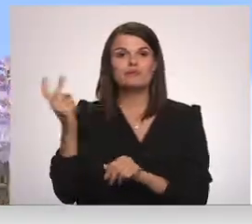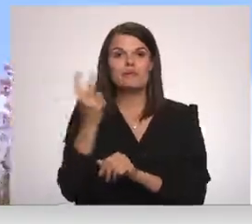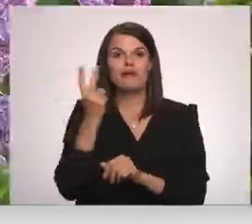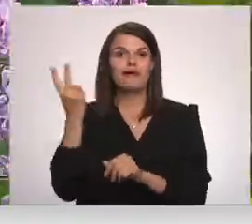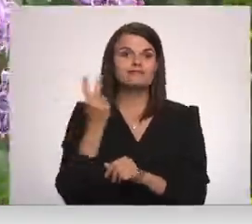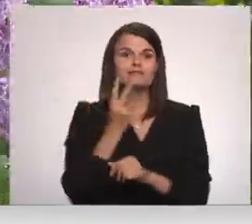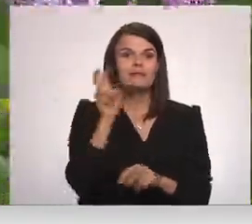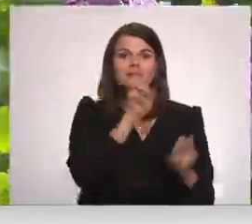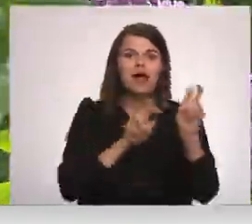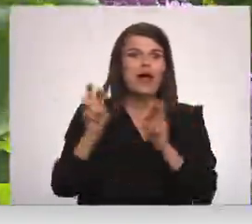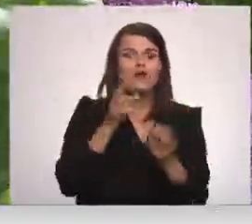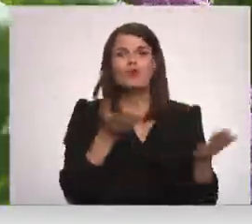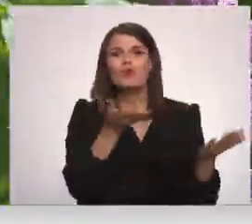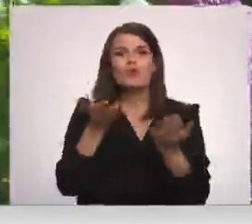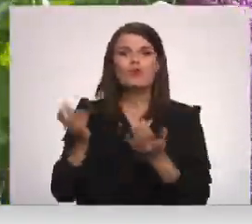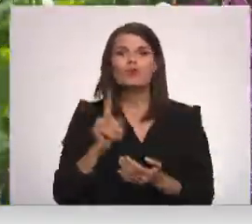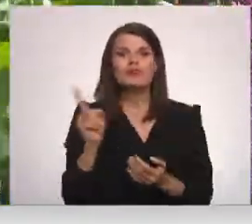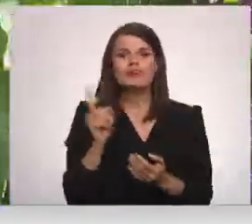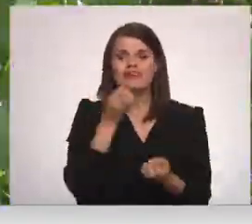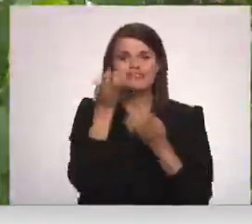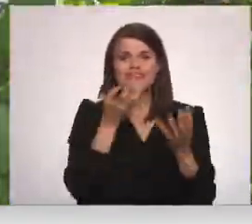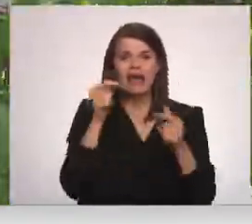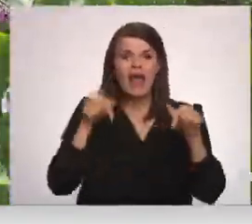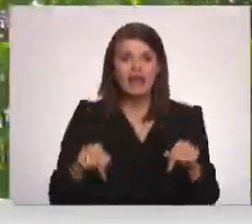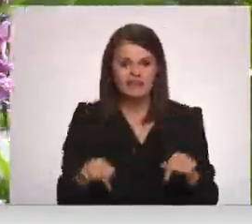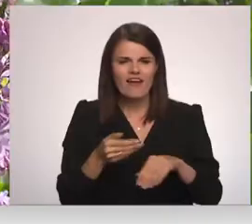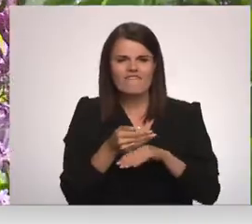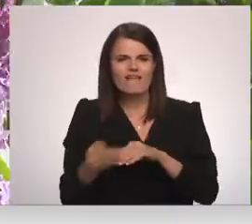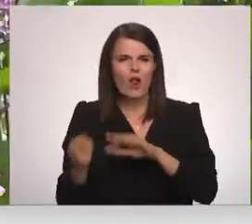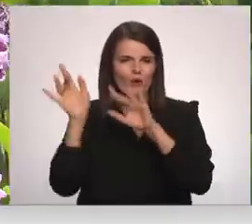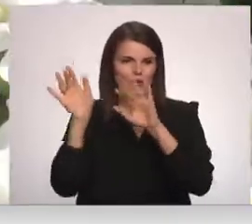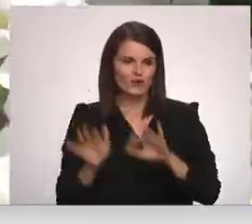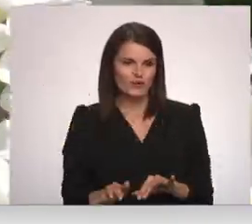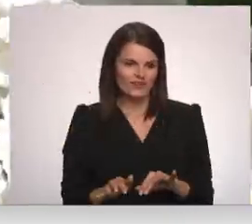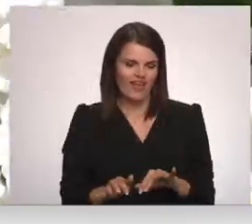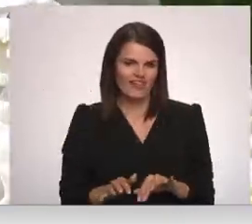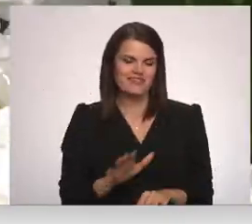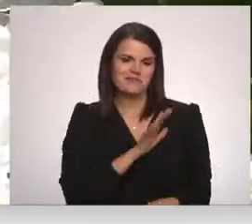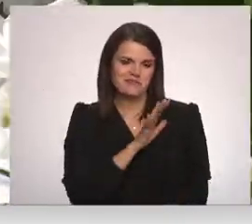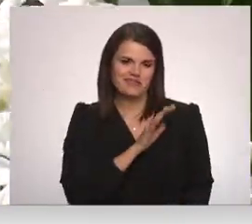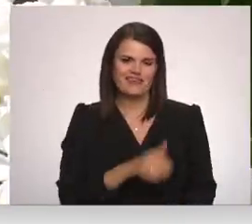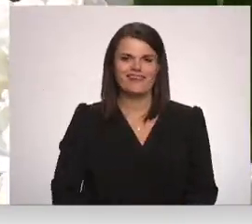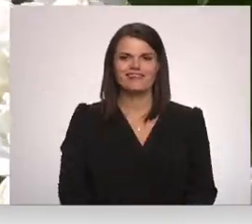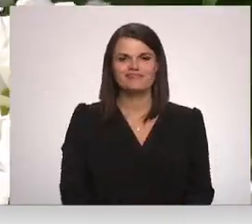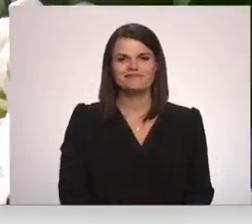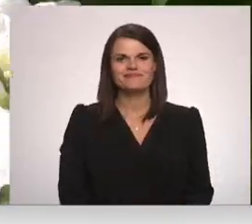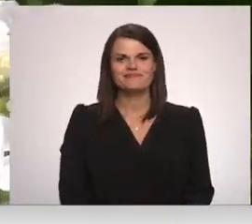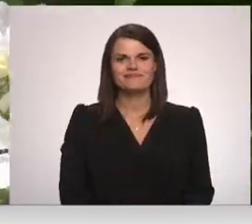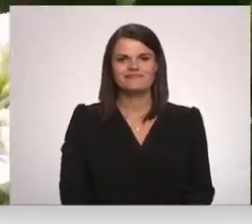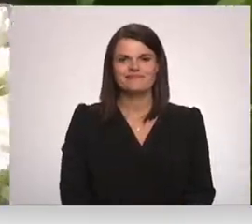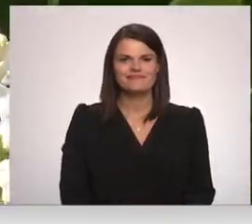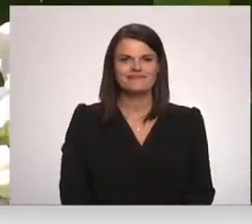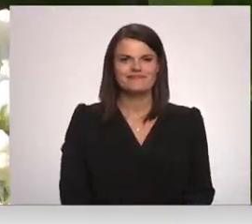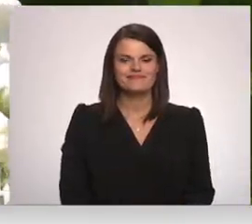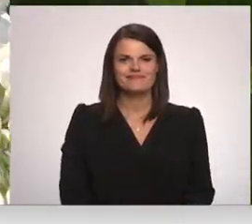izmisīgi meklējis ziedošos ceriņus šeit dobelē vēlu rudenī. Aiki īns Ivans Milovs, Latvijas televīzija.